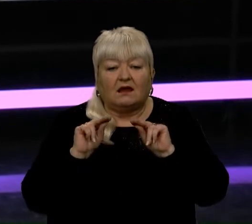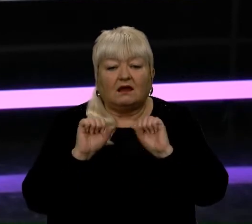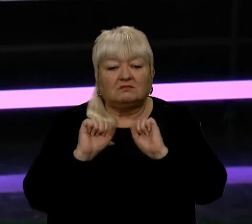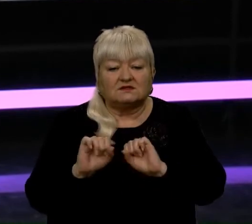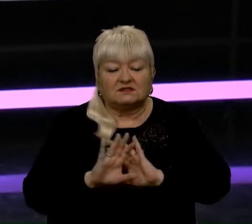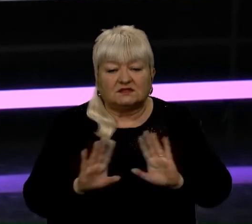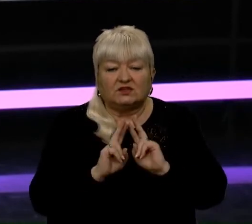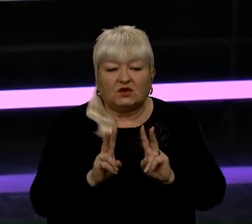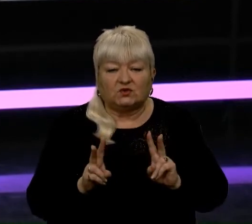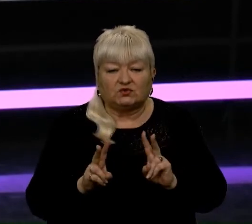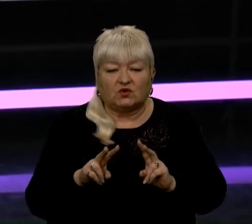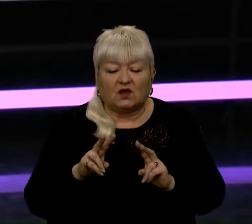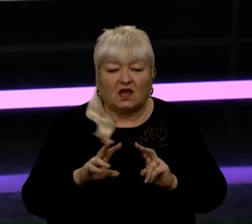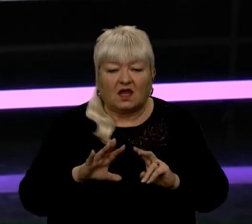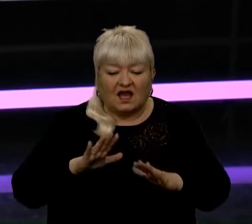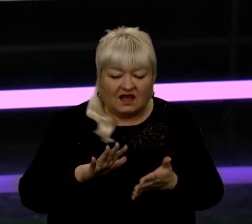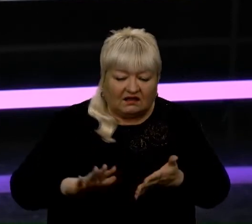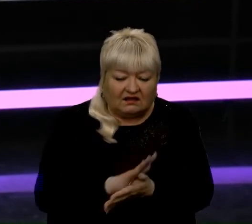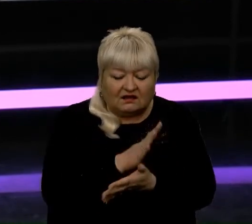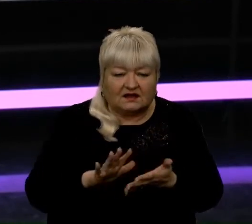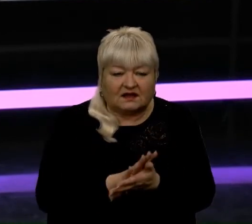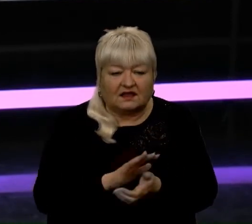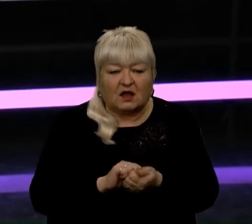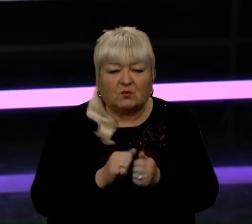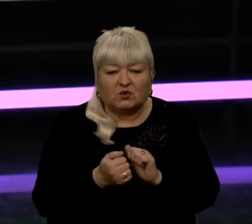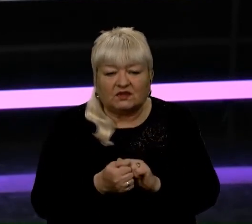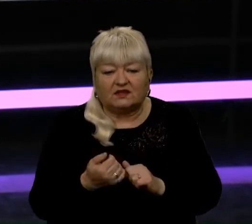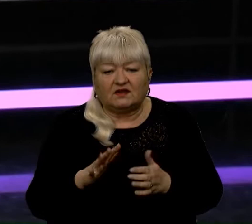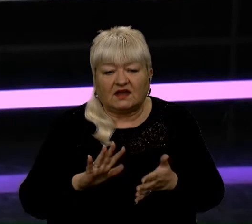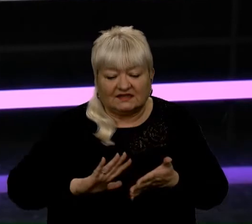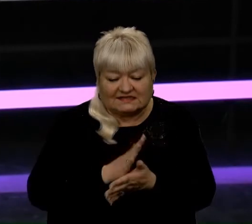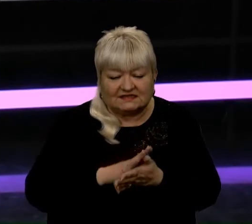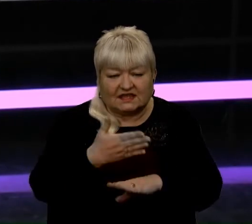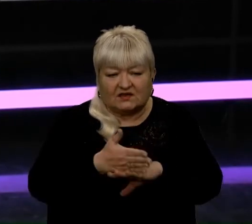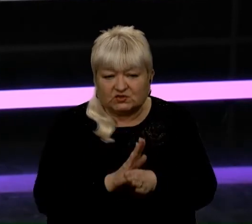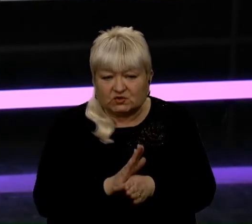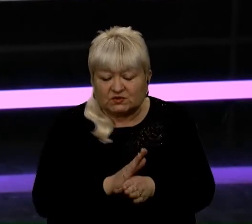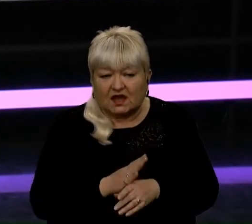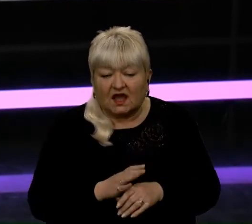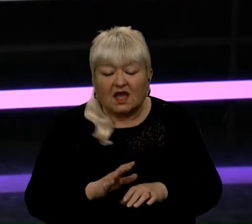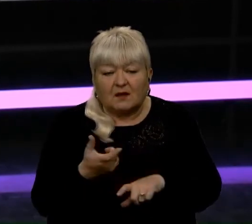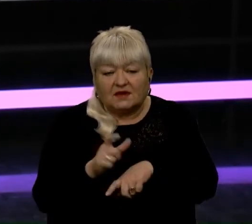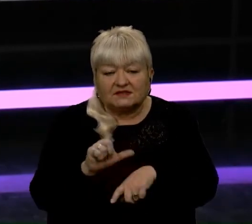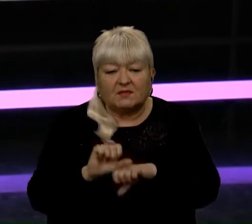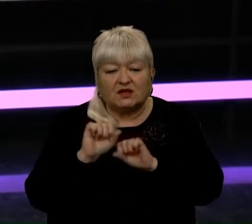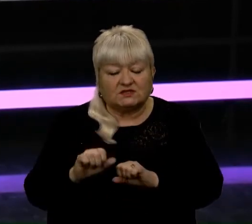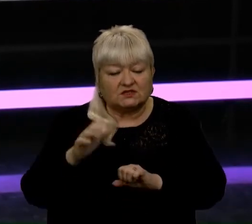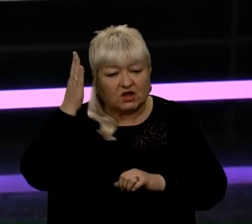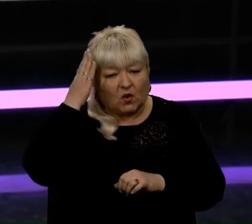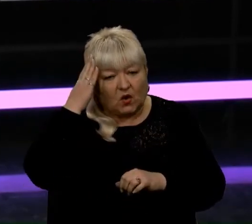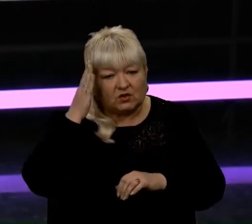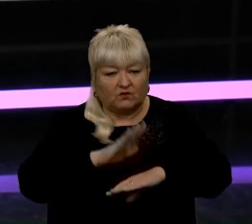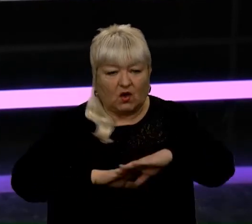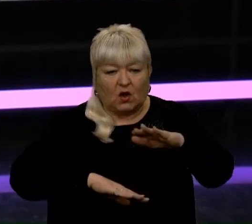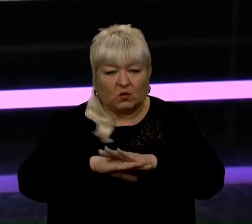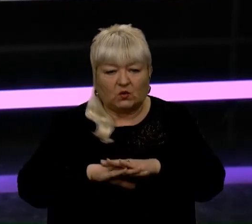бруківка, незручне взуття і декілька сенсів на найм'якшому місці. Максимально захищати голову, тримати рівно руки,